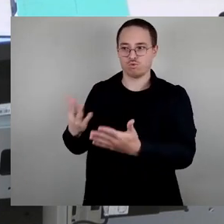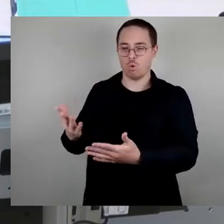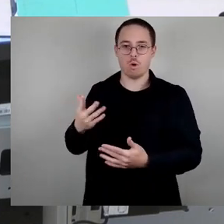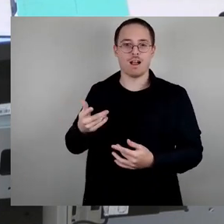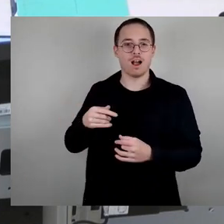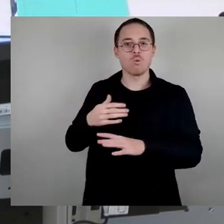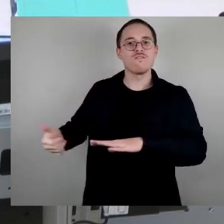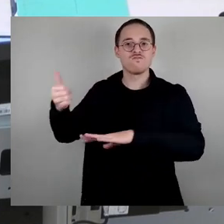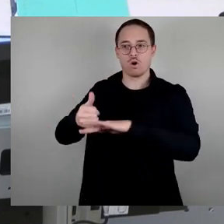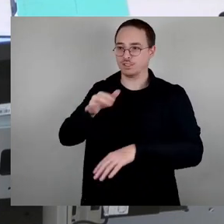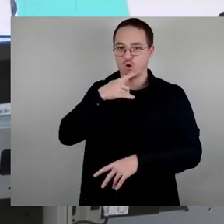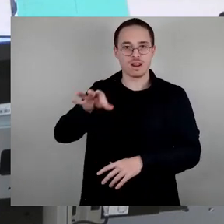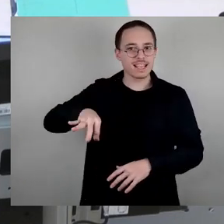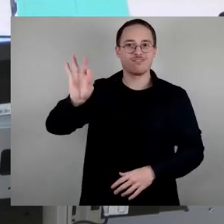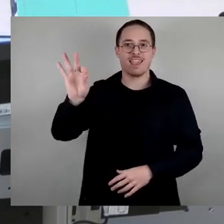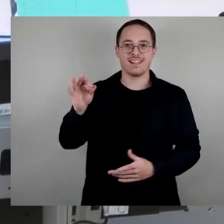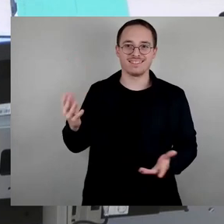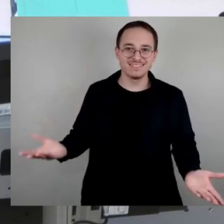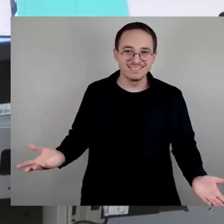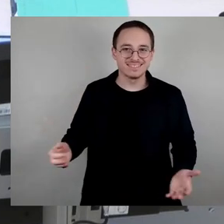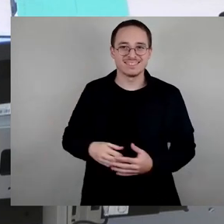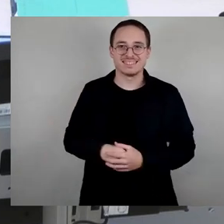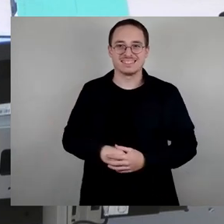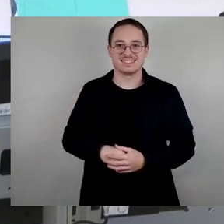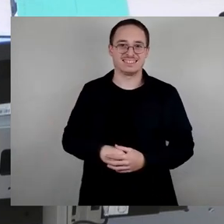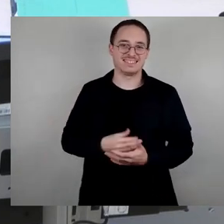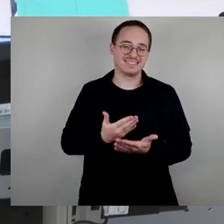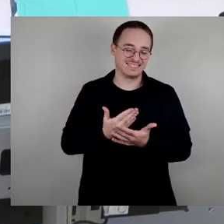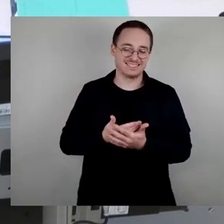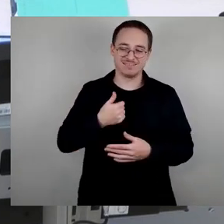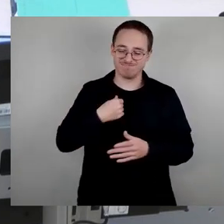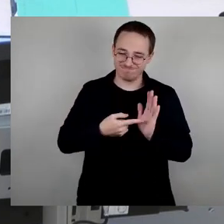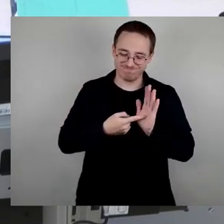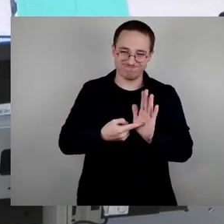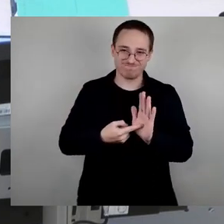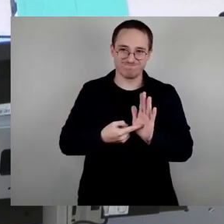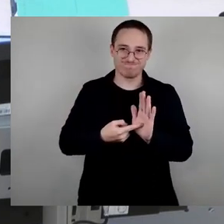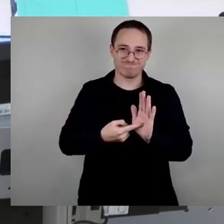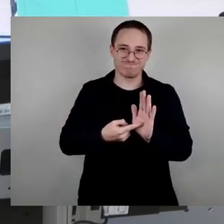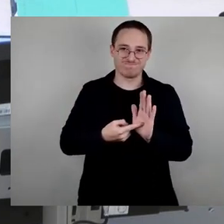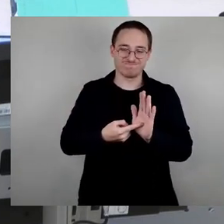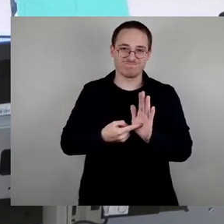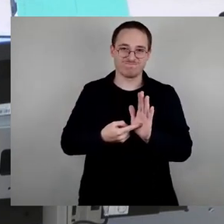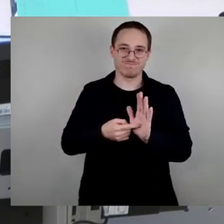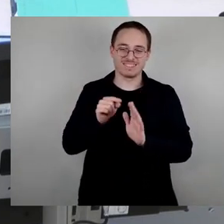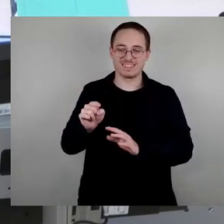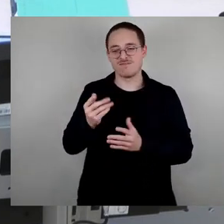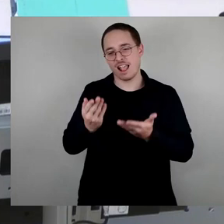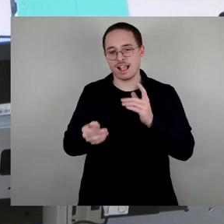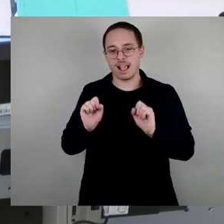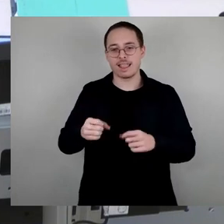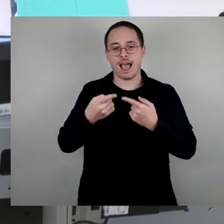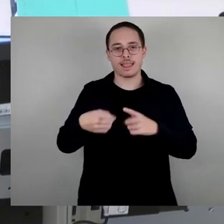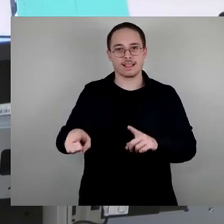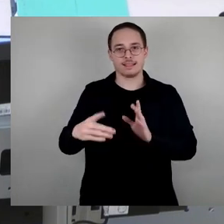zweiten Mal passieren. Also deswegen weise ich darauf hin, ob vielleicht da nochmal ein anderes Datum gewählt werden kann, denn das